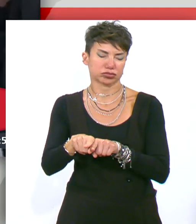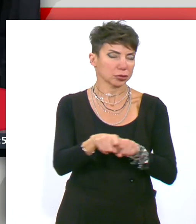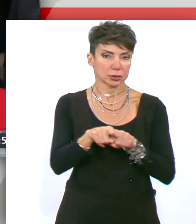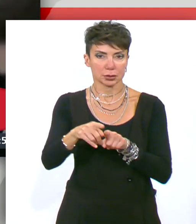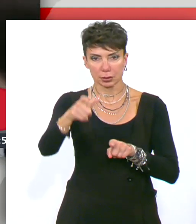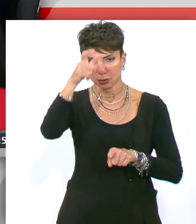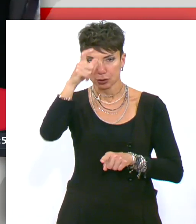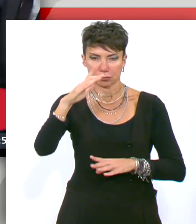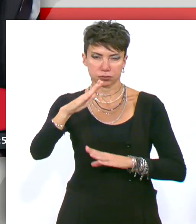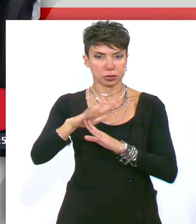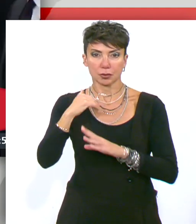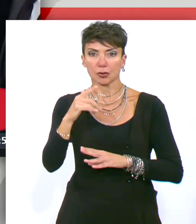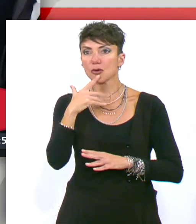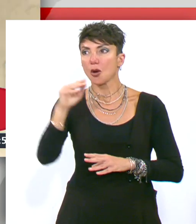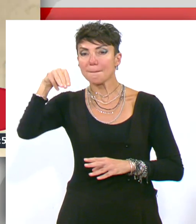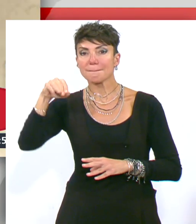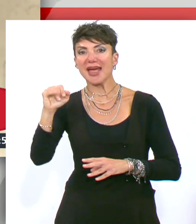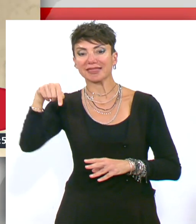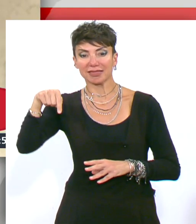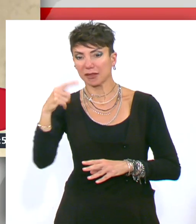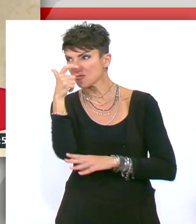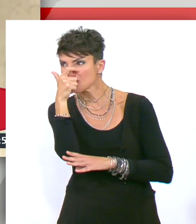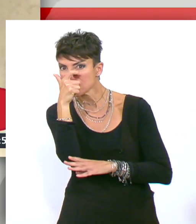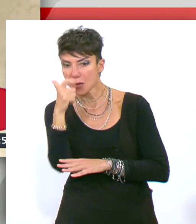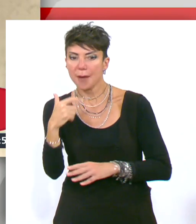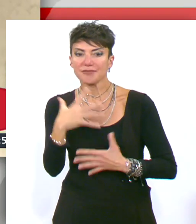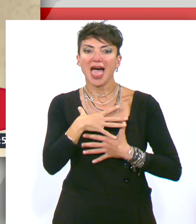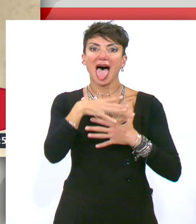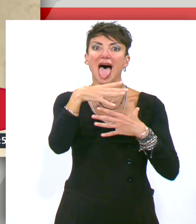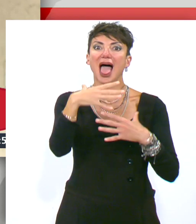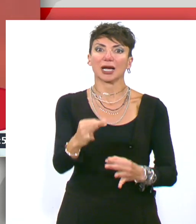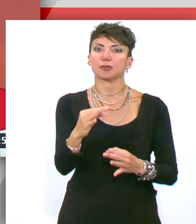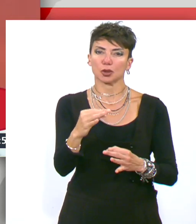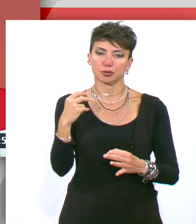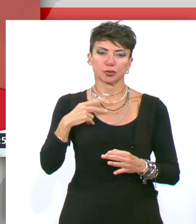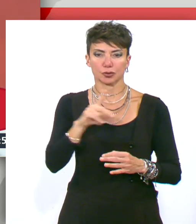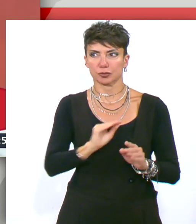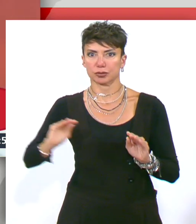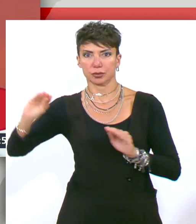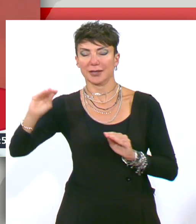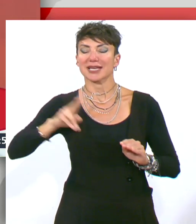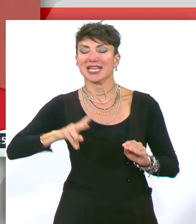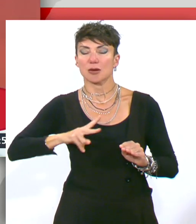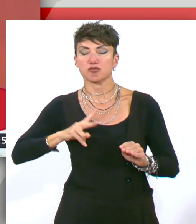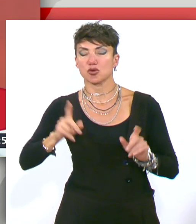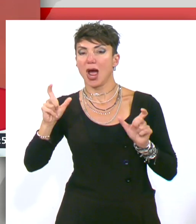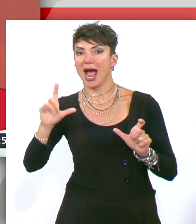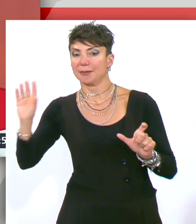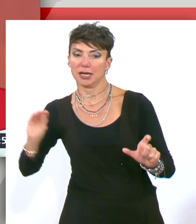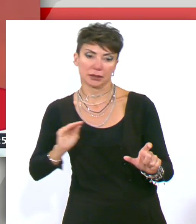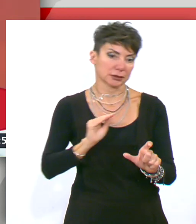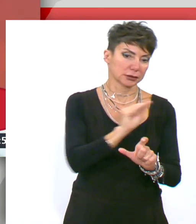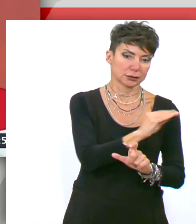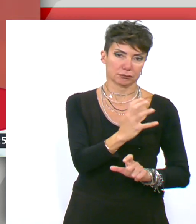θέση του καταλαμβάνει ο Καλίν, ο πρώην εκπρόσωπος του Ερντογάν, ενώ στο Υπουργείο Άμυνας μετακινείται ο αρχηγός του Γενικού Επιτελείου,